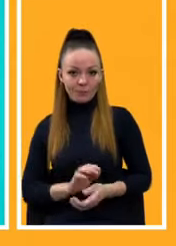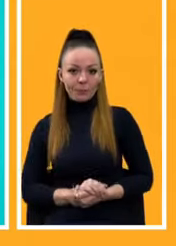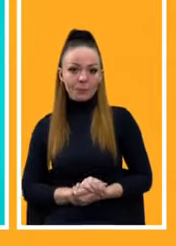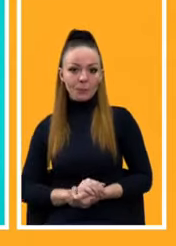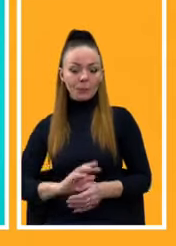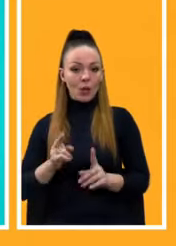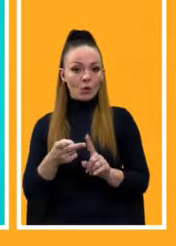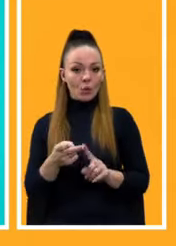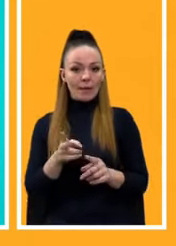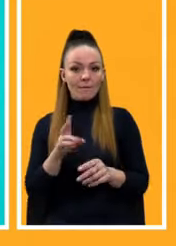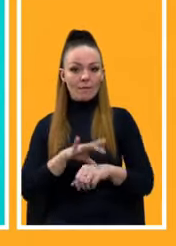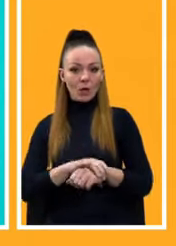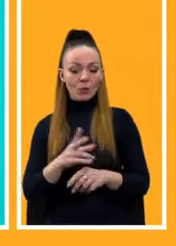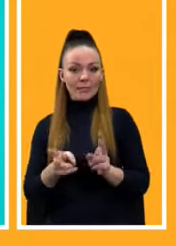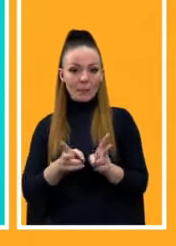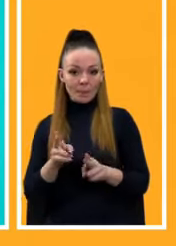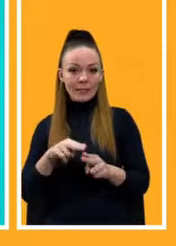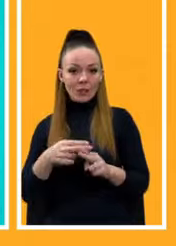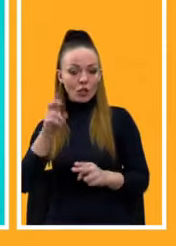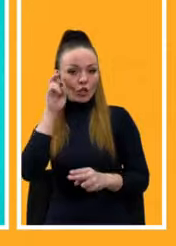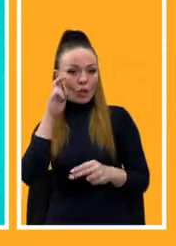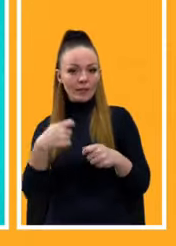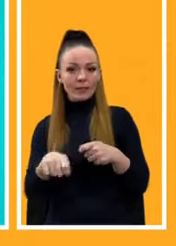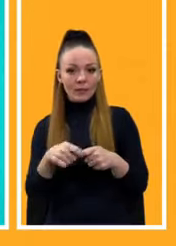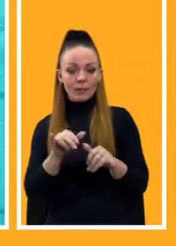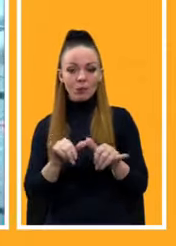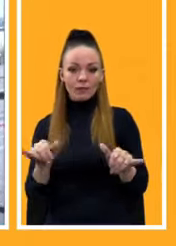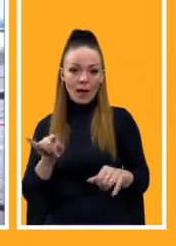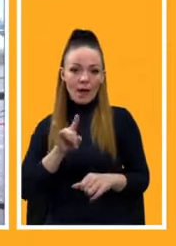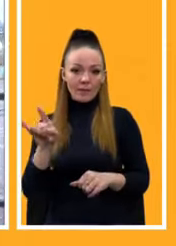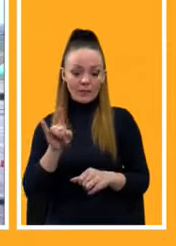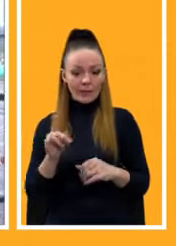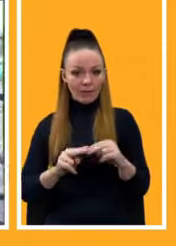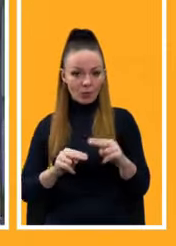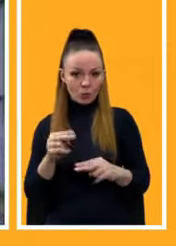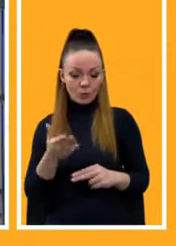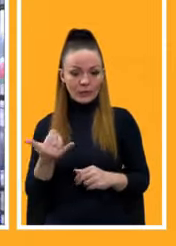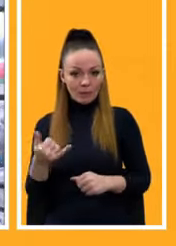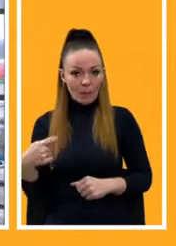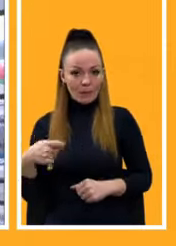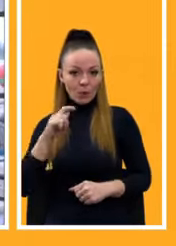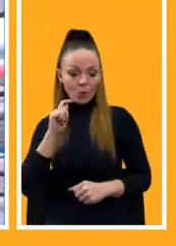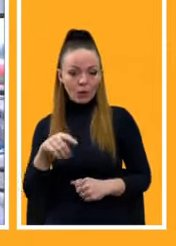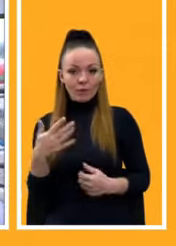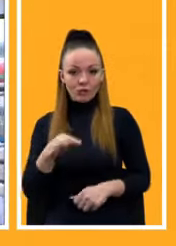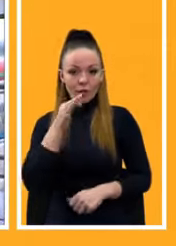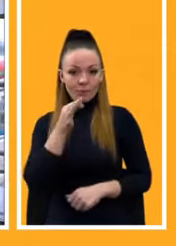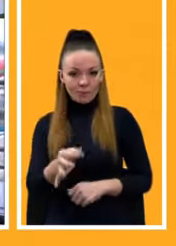Другий фактор змін – це державні інвестиції в розвиток авіаційної інфраструктури. Сьогодні президент України вже озвучив